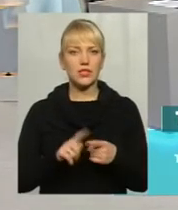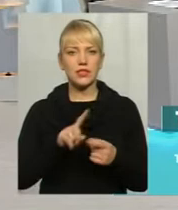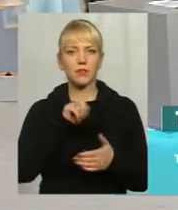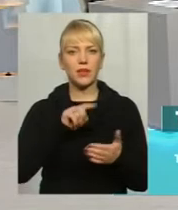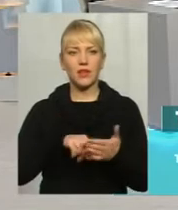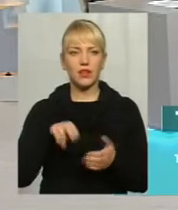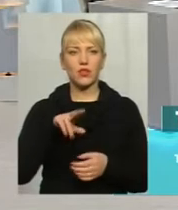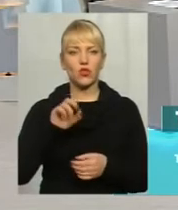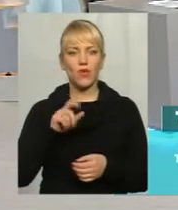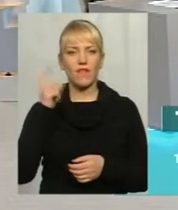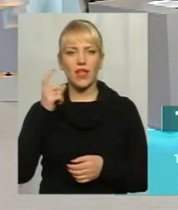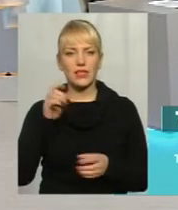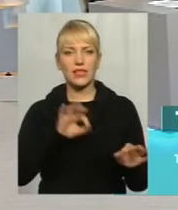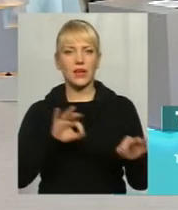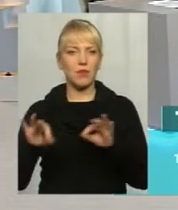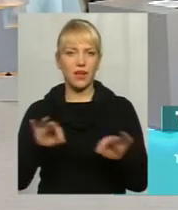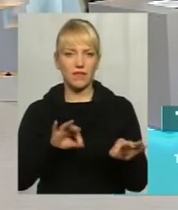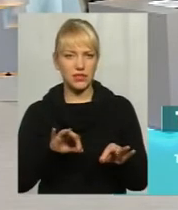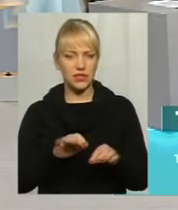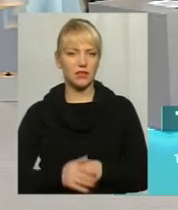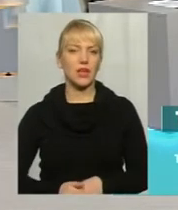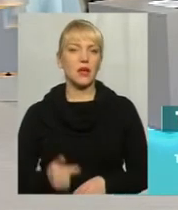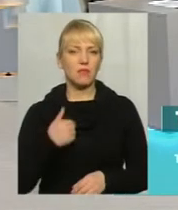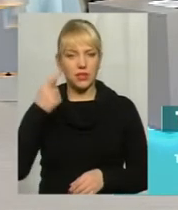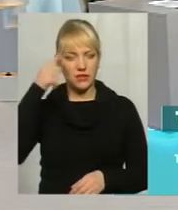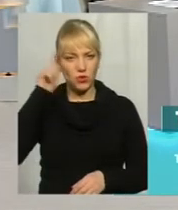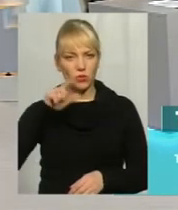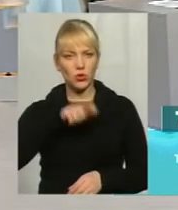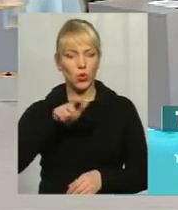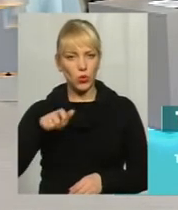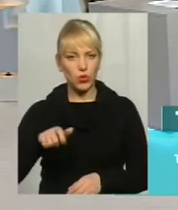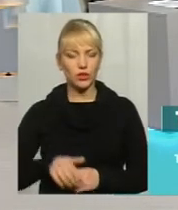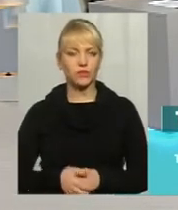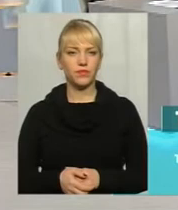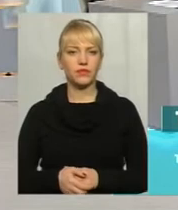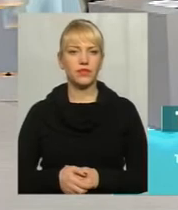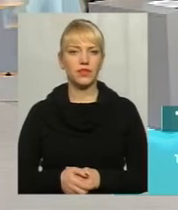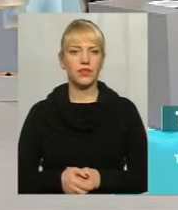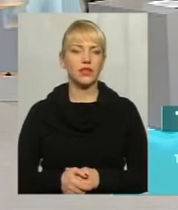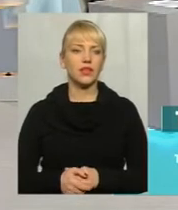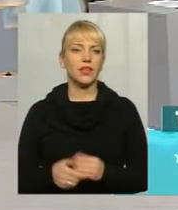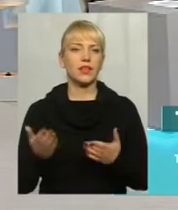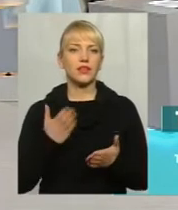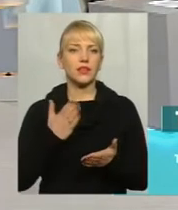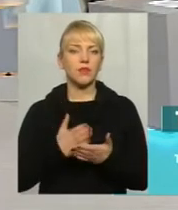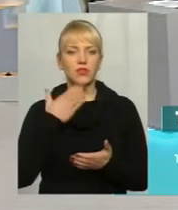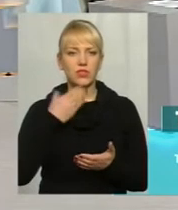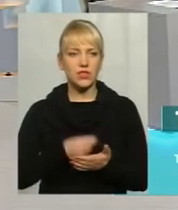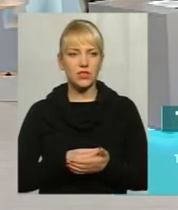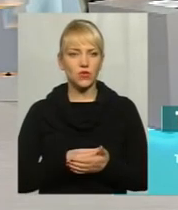власника перевізників. Мені відомі люди, люди, які мають свої власні